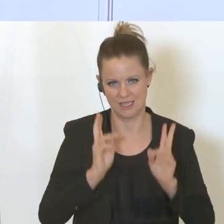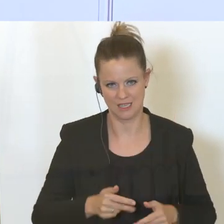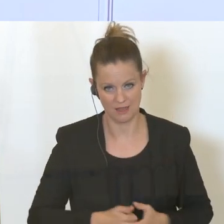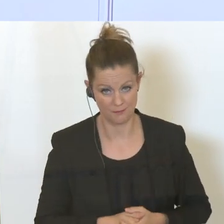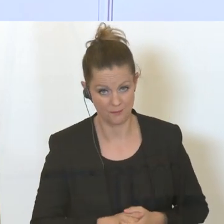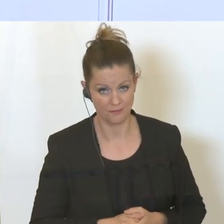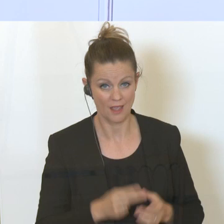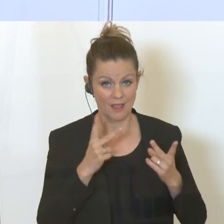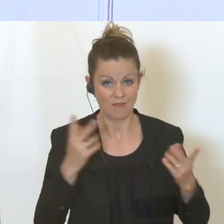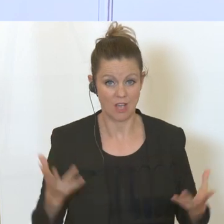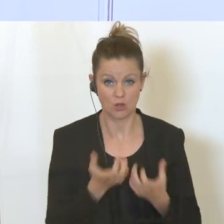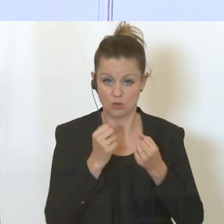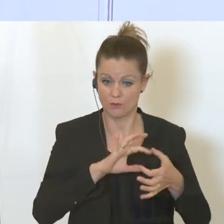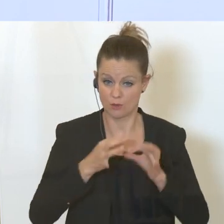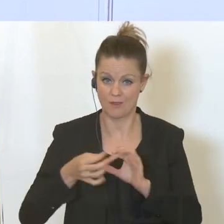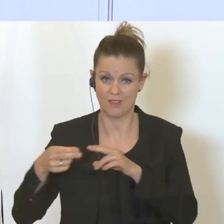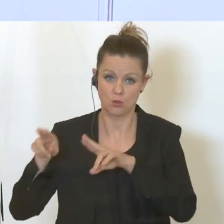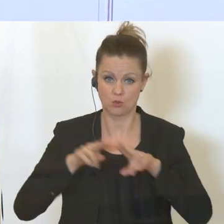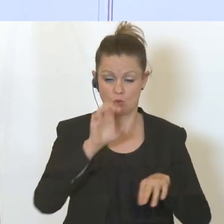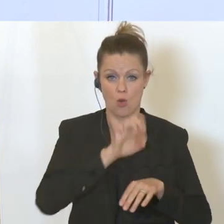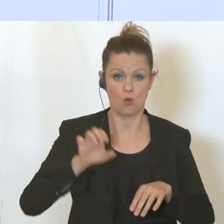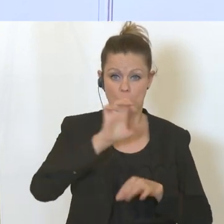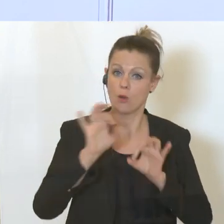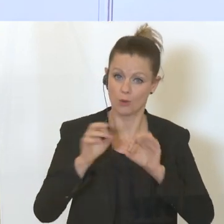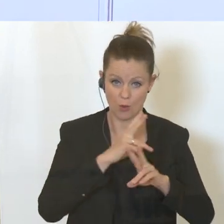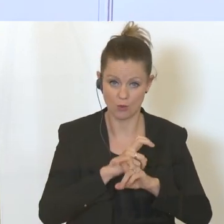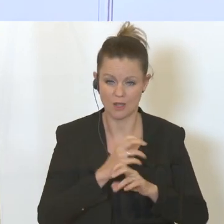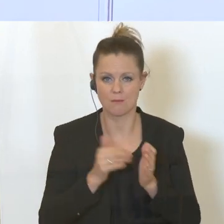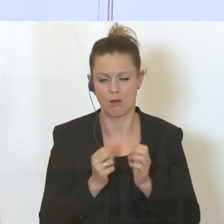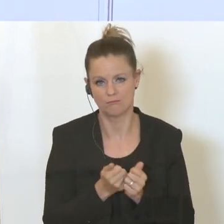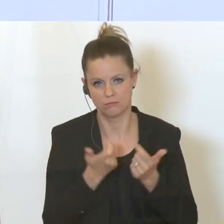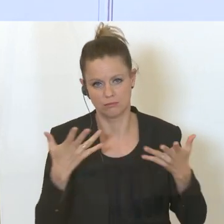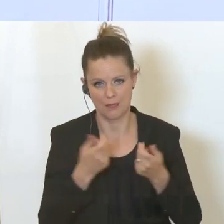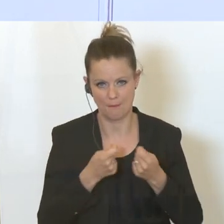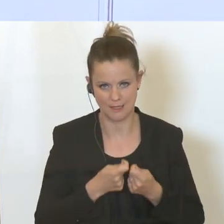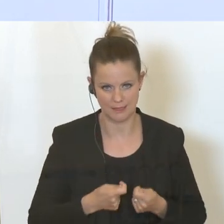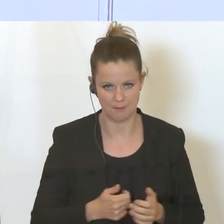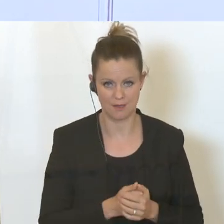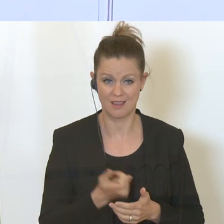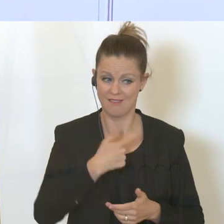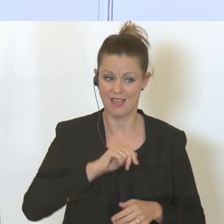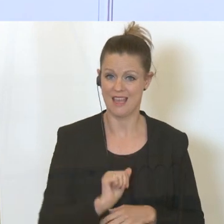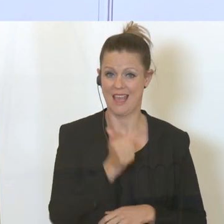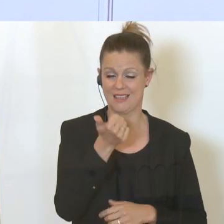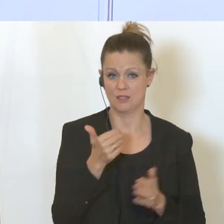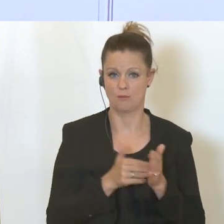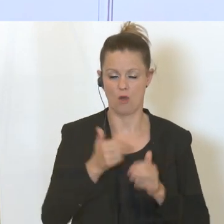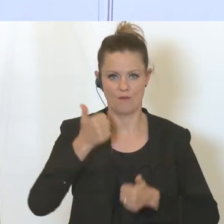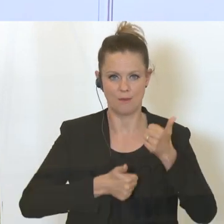Wertschöpfungsketten nach Europa und nach Österreich zu holen, brauchen wir mehrere Maßnahmen. Wir müssen erstens die